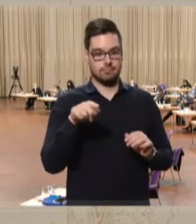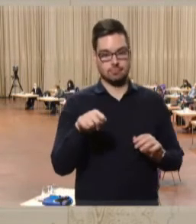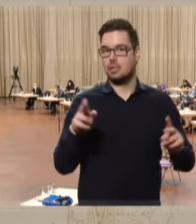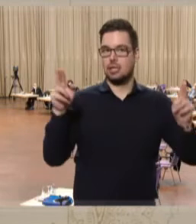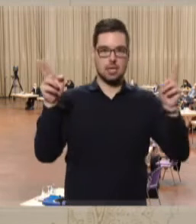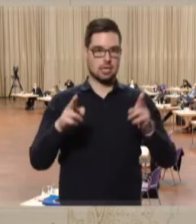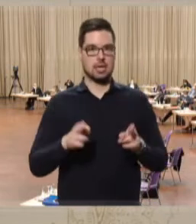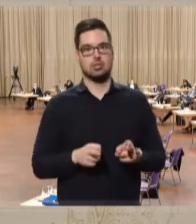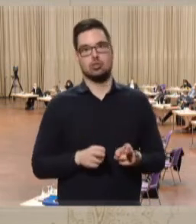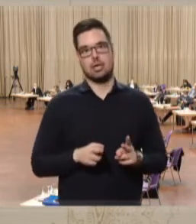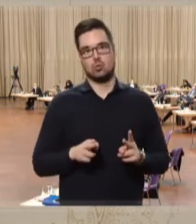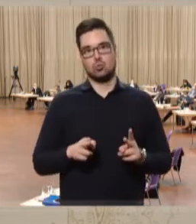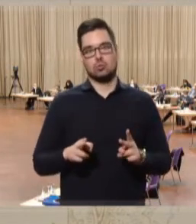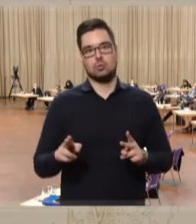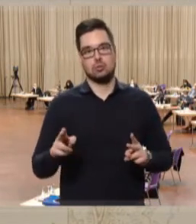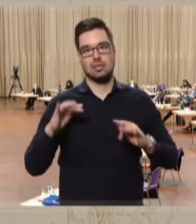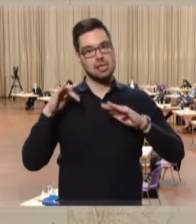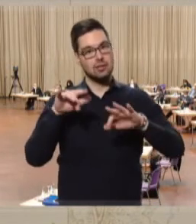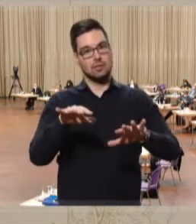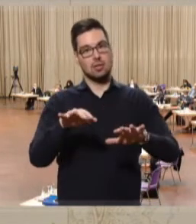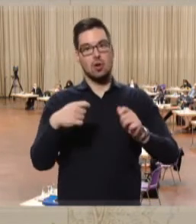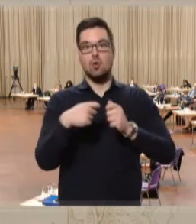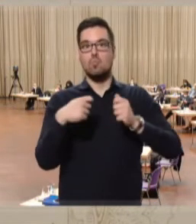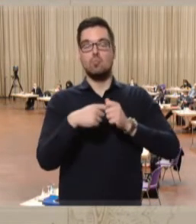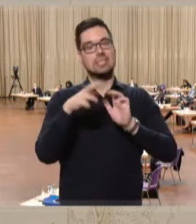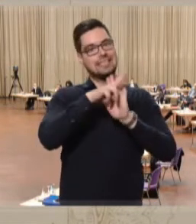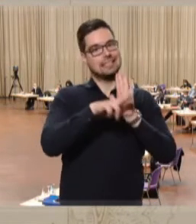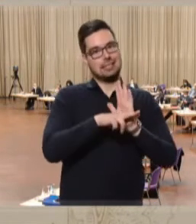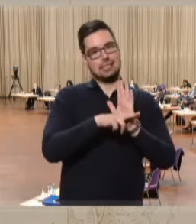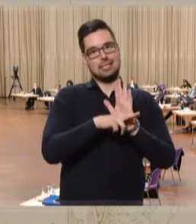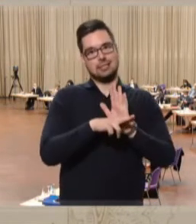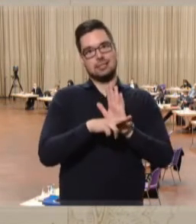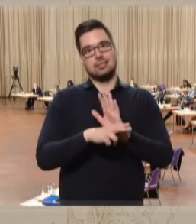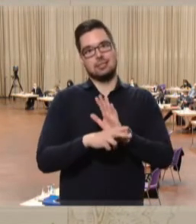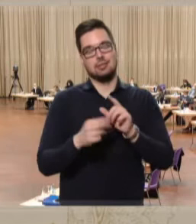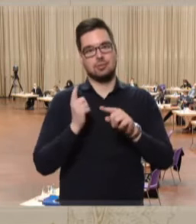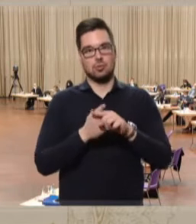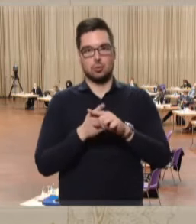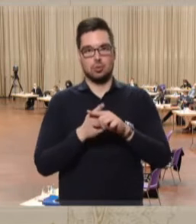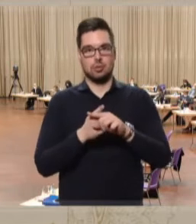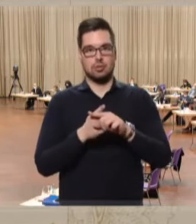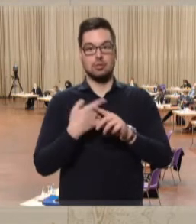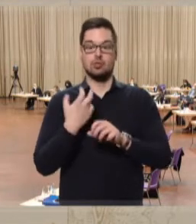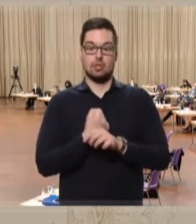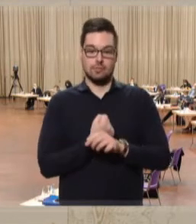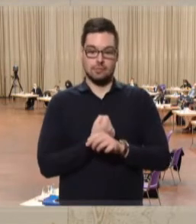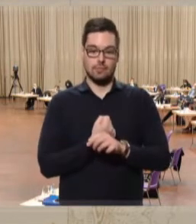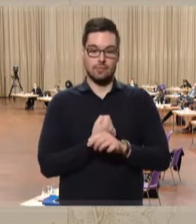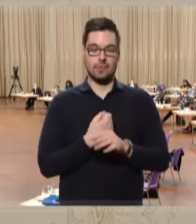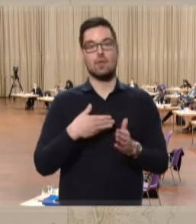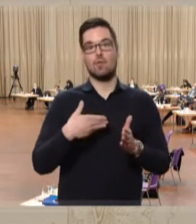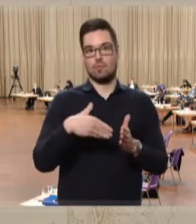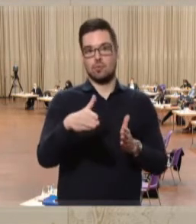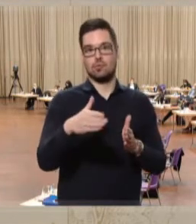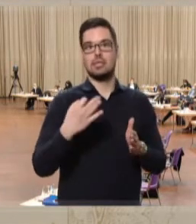Einschränkungswirkung auf der bundesgesetzlichen Regelung entfalten und damit die Schaffung des für die Fortführung